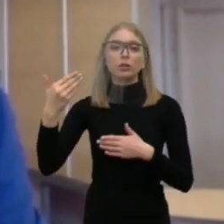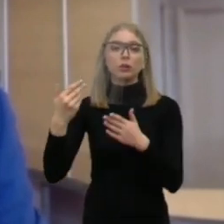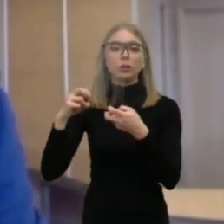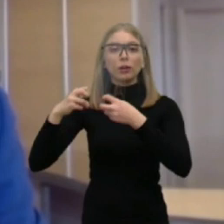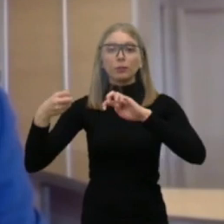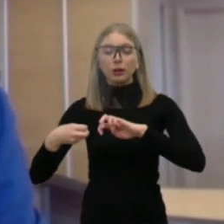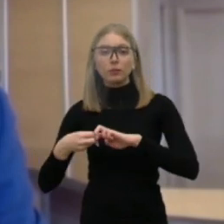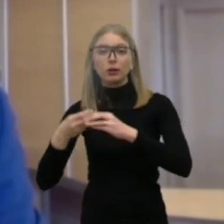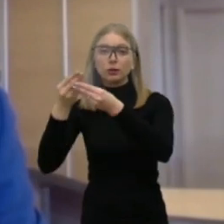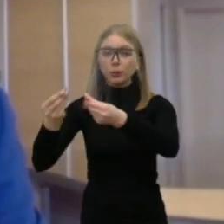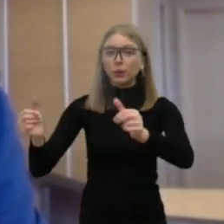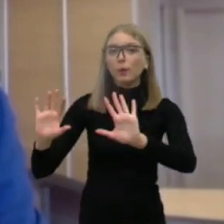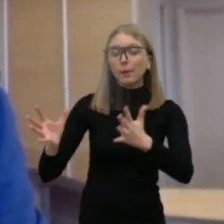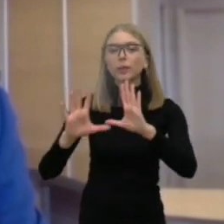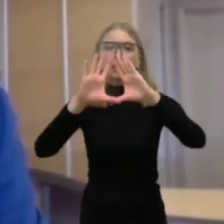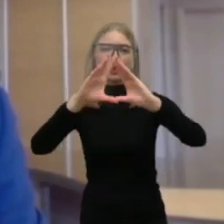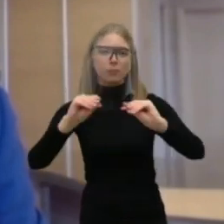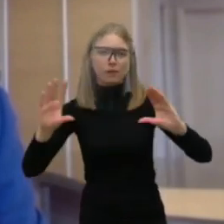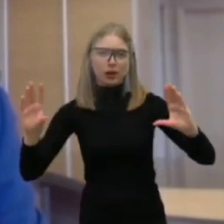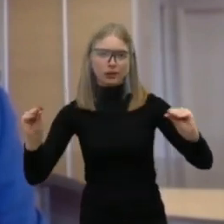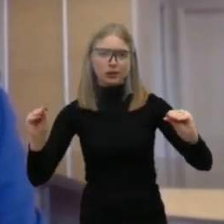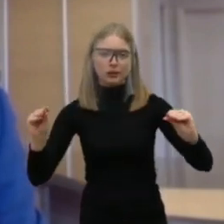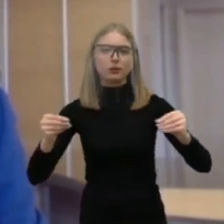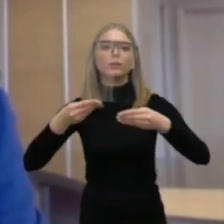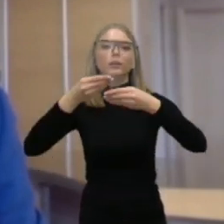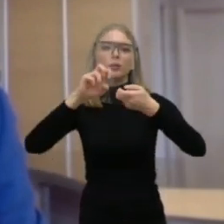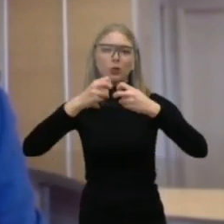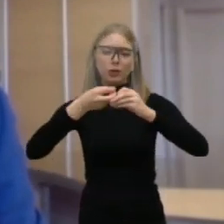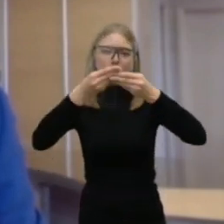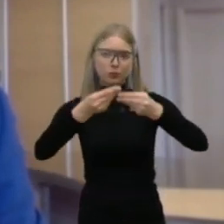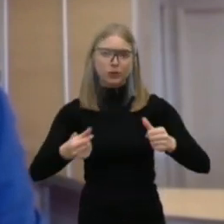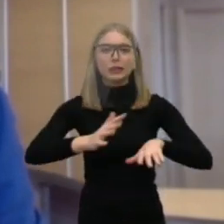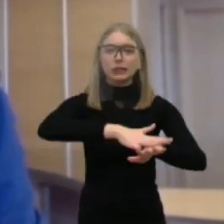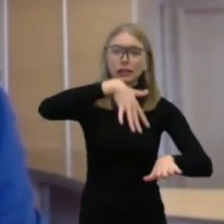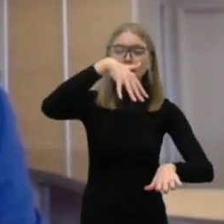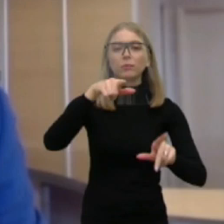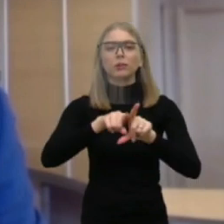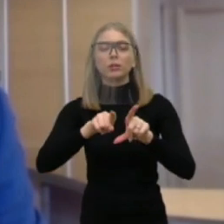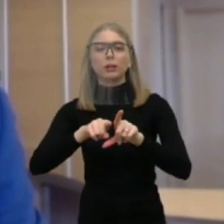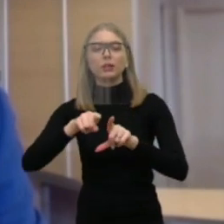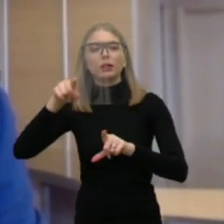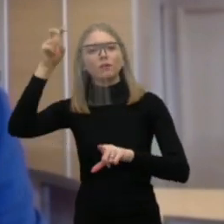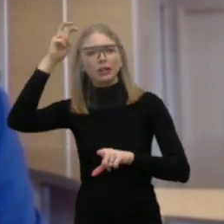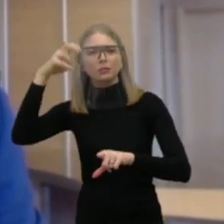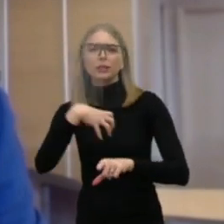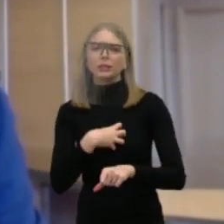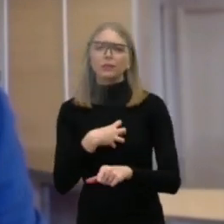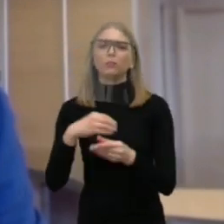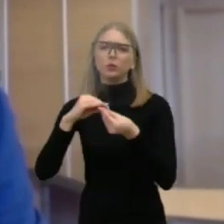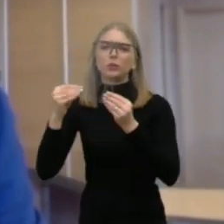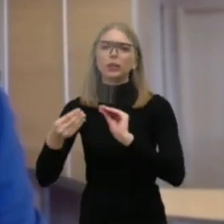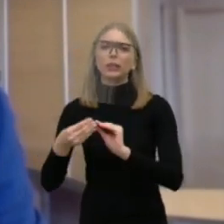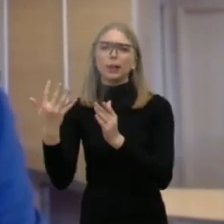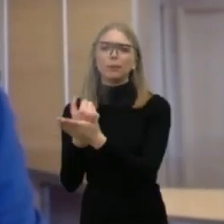konfliktą, tai manau, per pavasarys bus. Įspręstas tiek Seime, tiek nacionalinių lygmenių prieimus nacionalinius susitarimus.